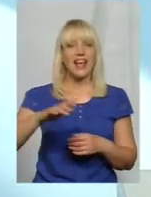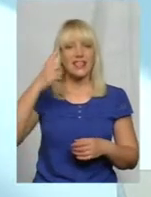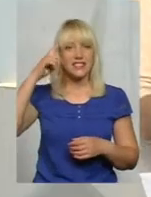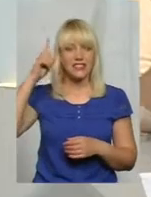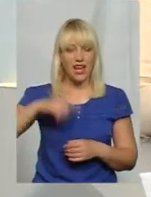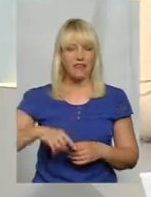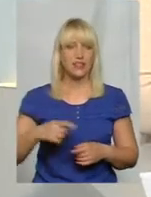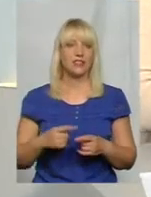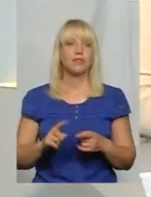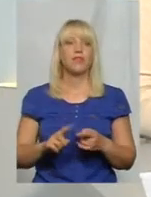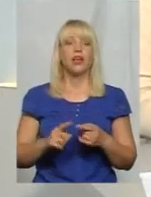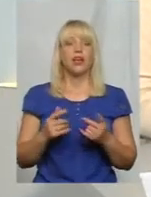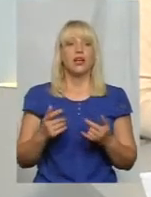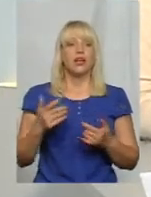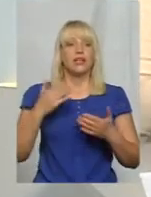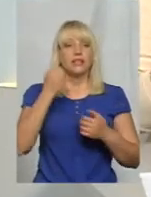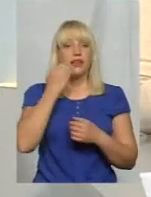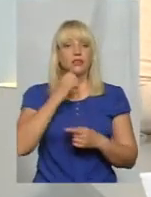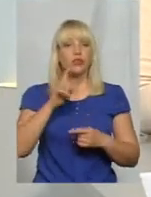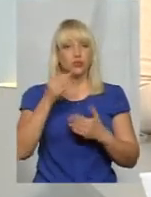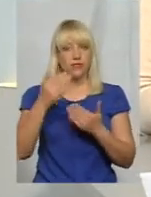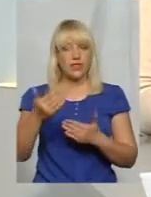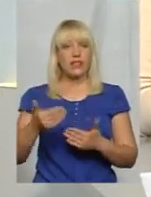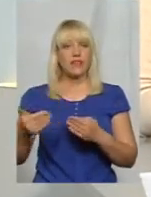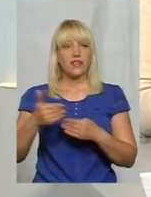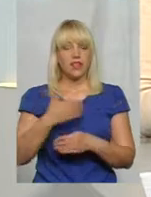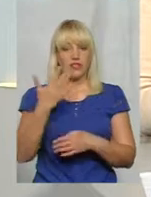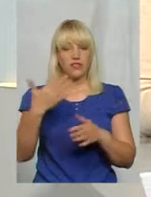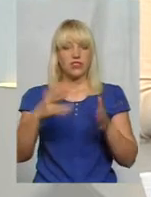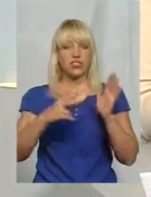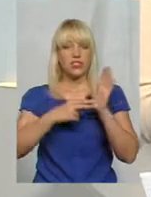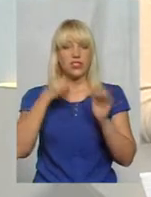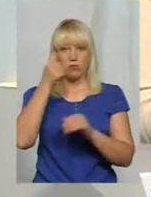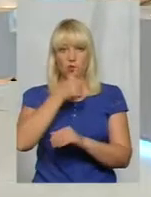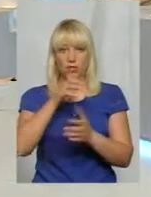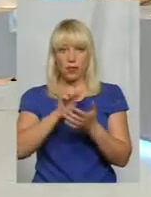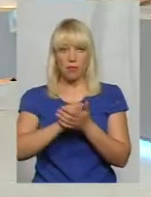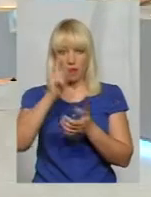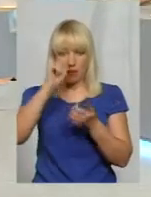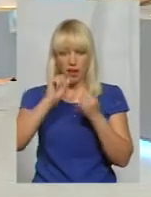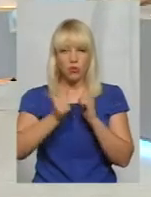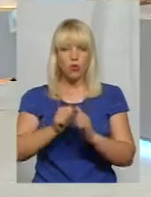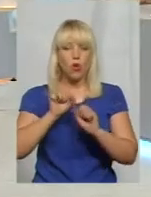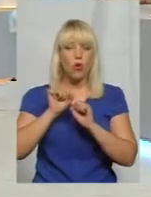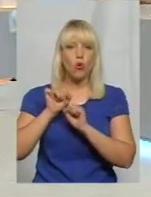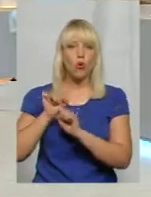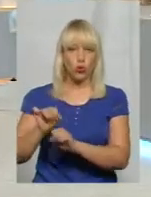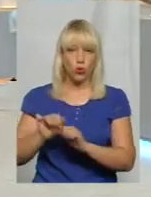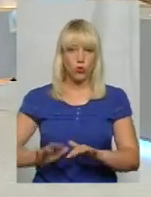Дякую, що ви сьогодні до нас завітали. І от ви вже сім років займаєтесь пам'яткоохоронною діяльністю.